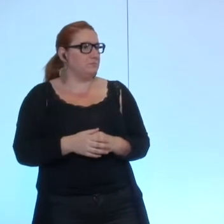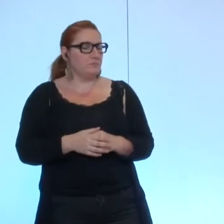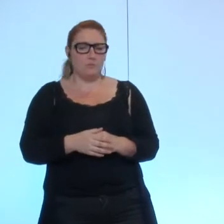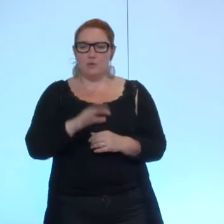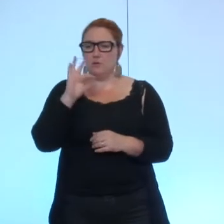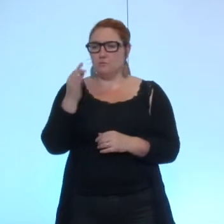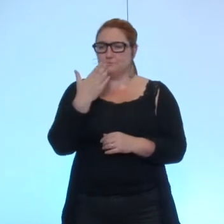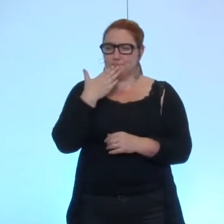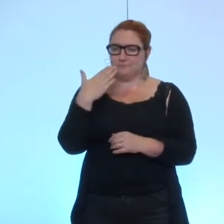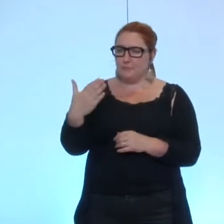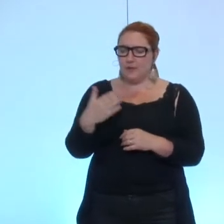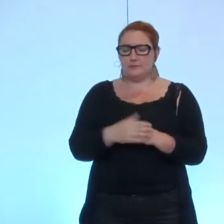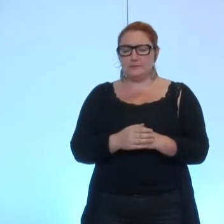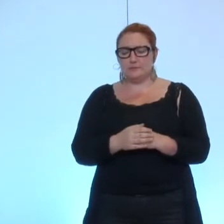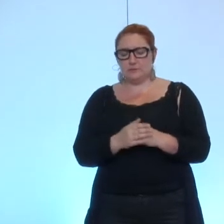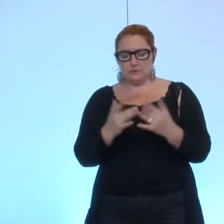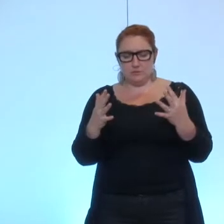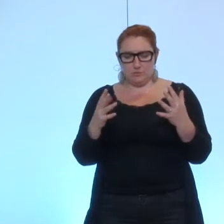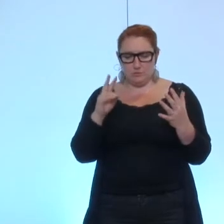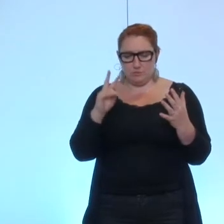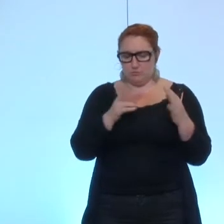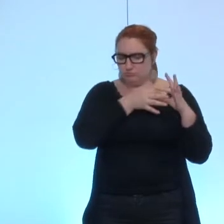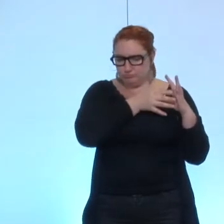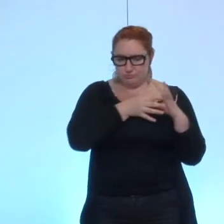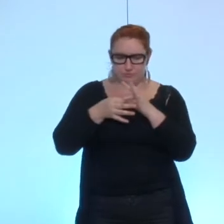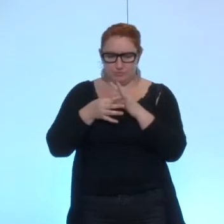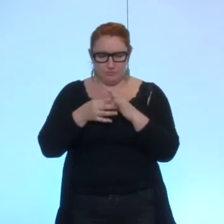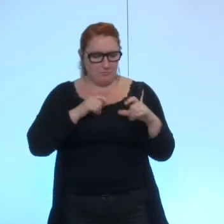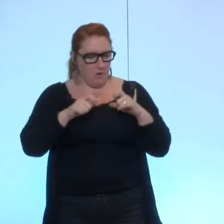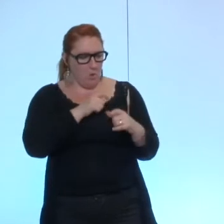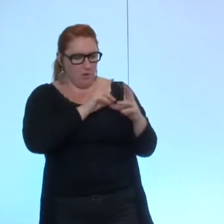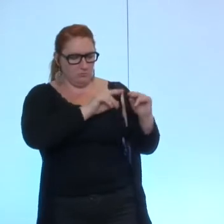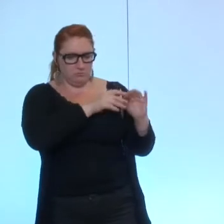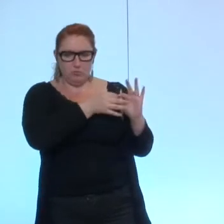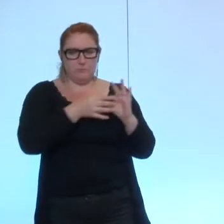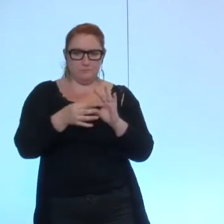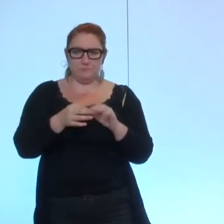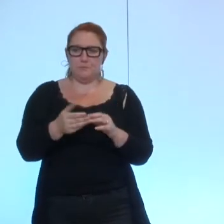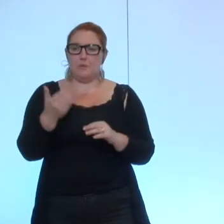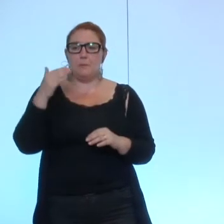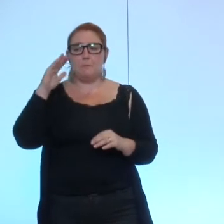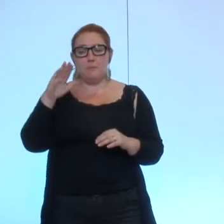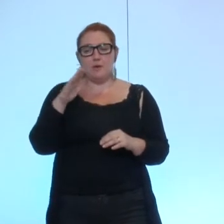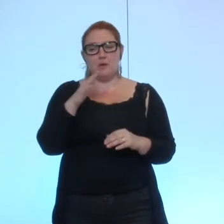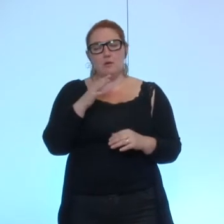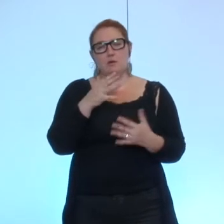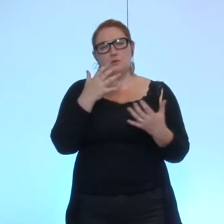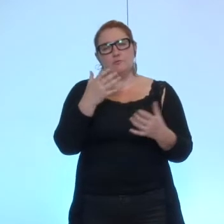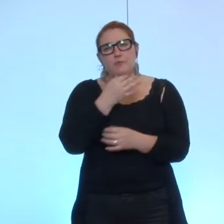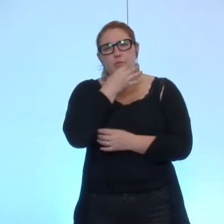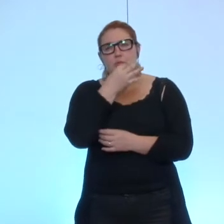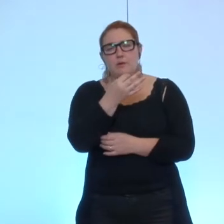Oui, merci. Je m'inscris dans la continuité de ce que dit ma collègue. Par contre, je dirais que cette mesure